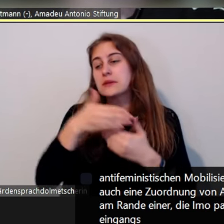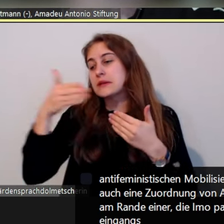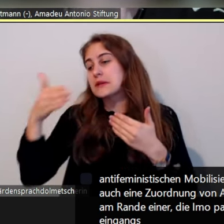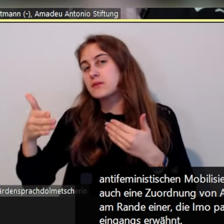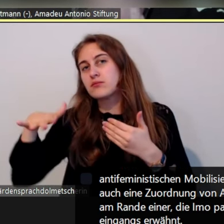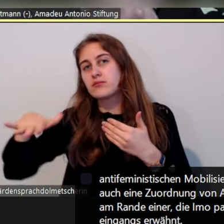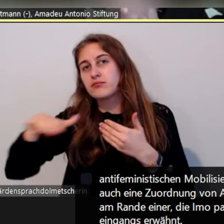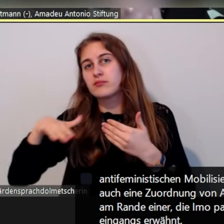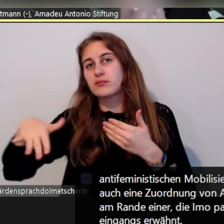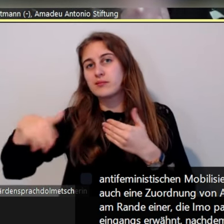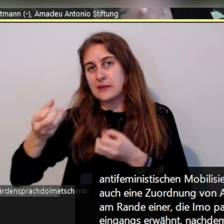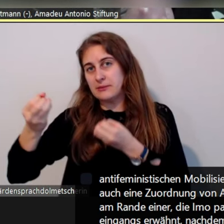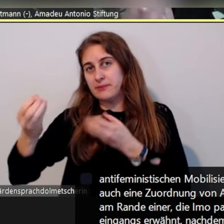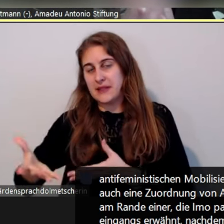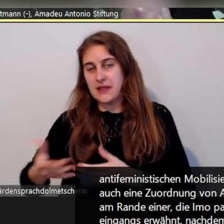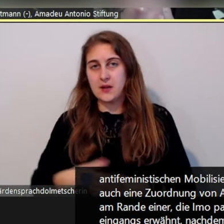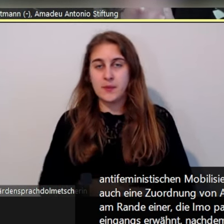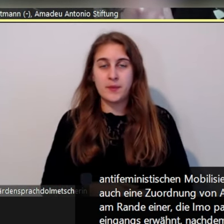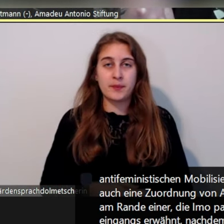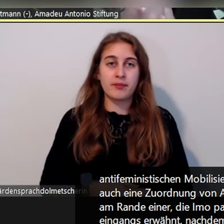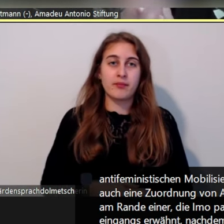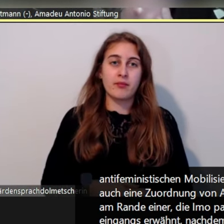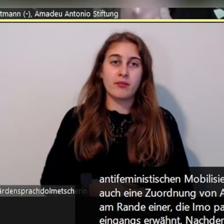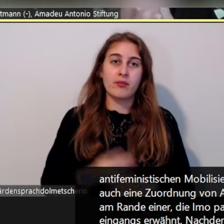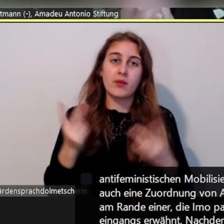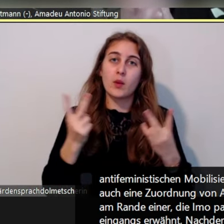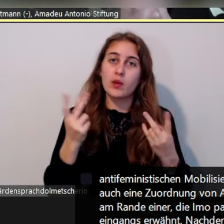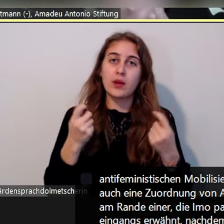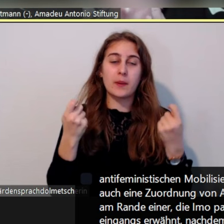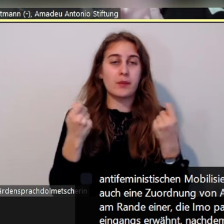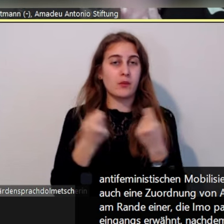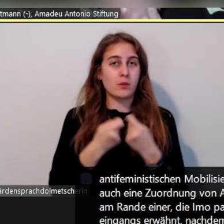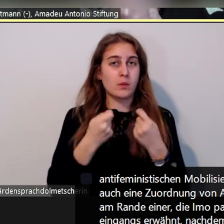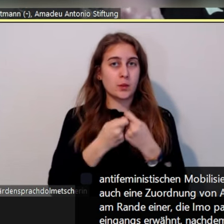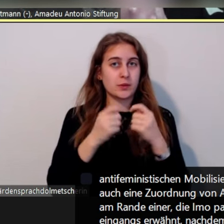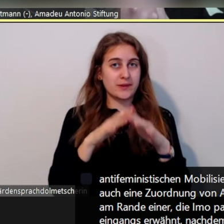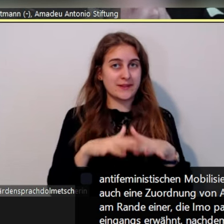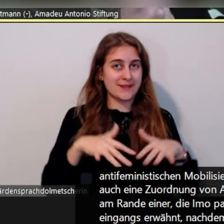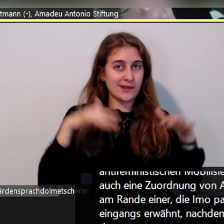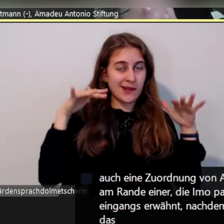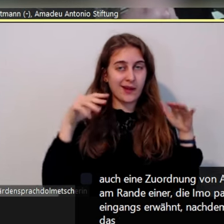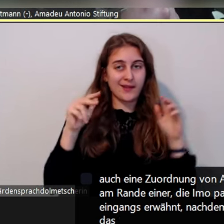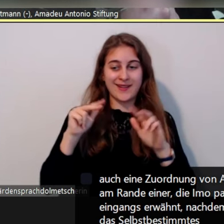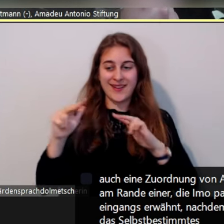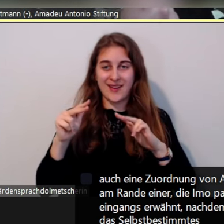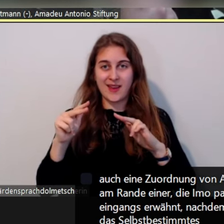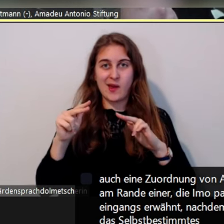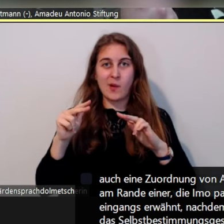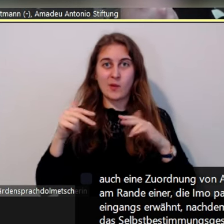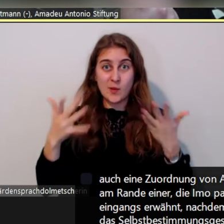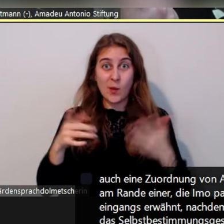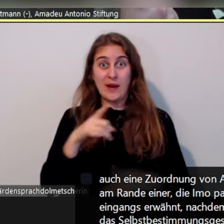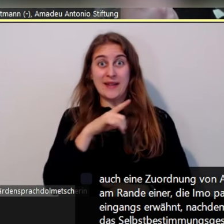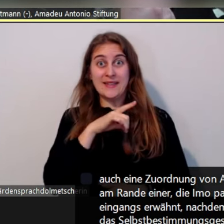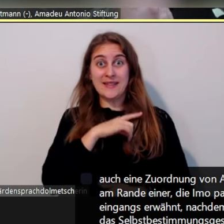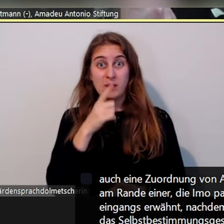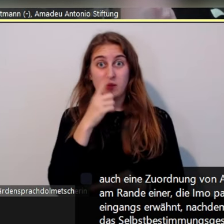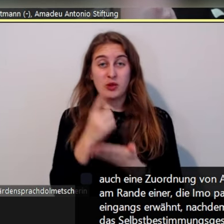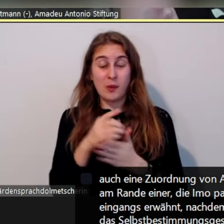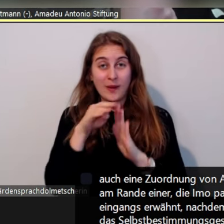erwähnt, nachdem der Bundestag oder die Regierung endlich das Selbstbestimmungsgesetz beschlossen hat.